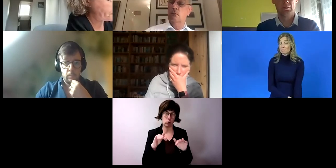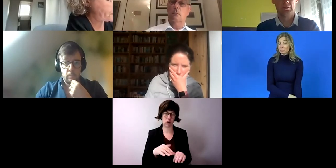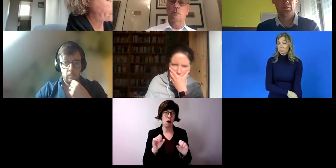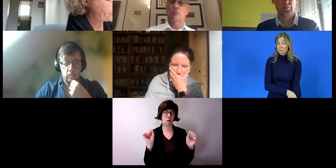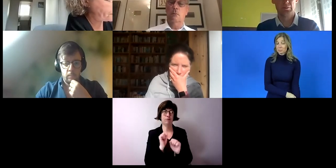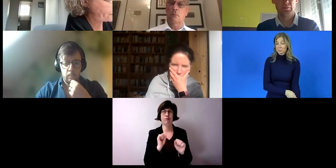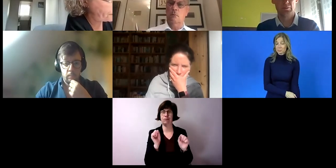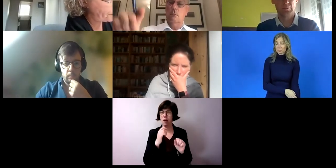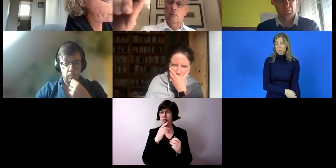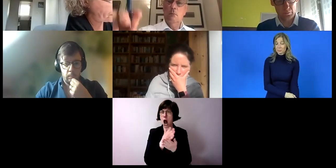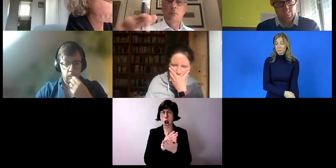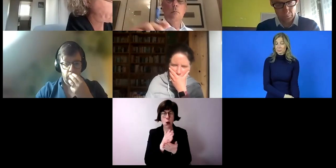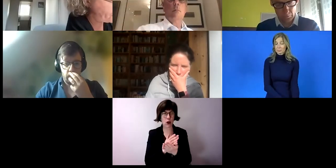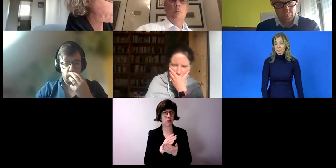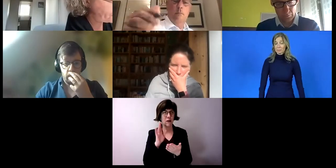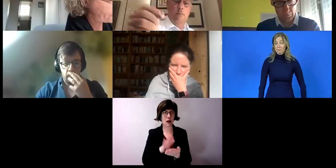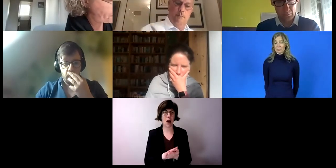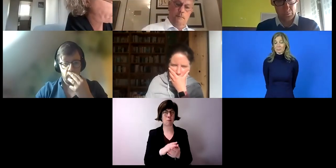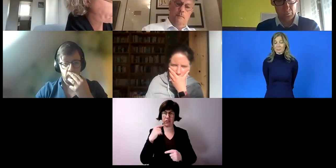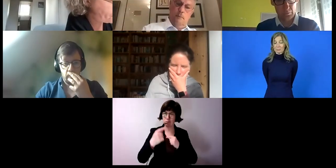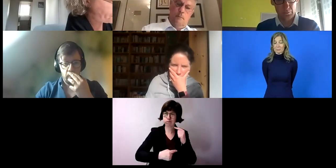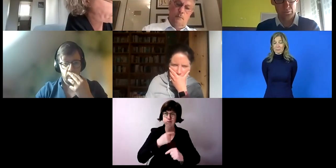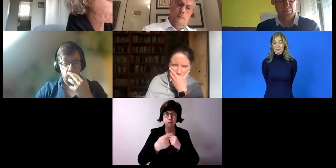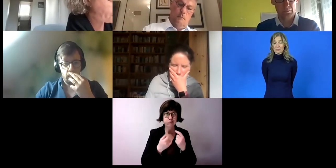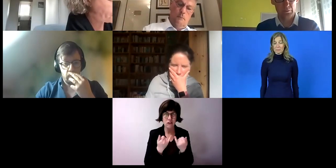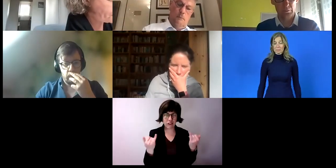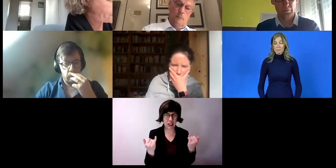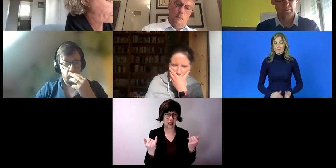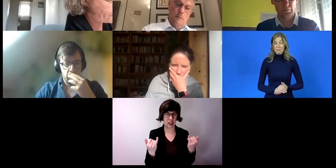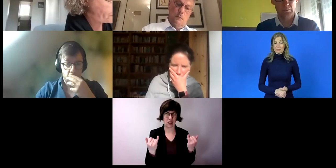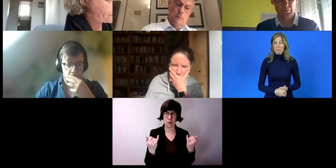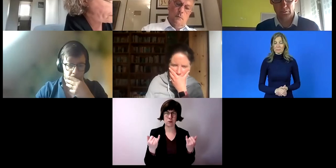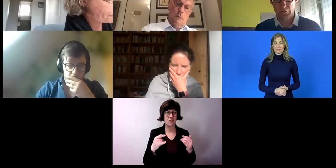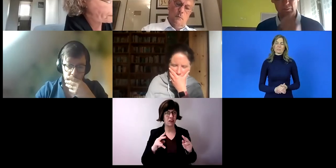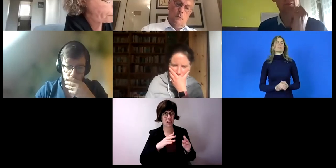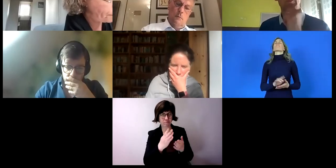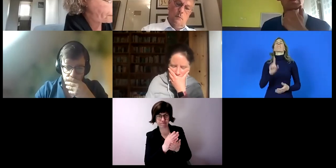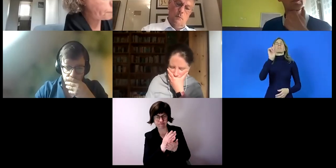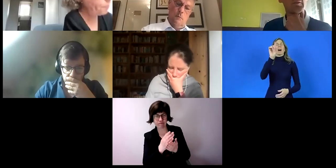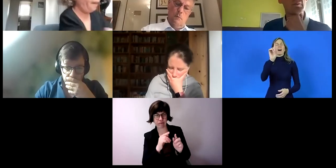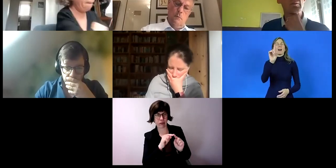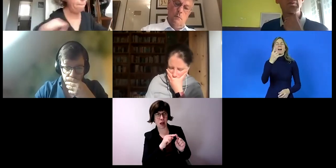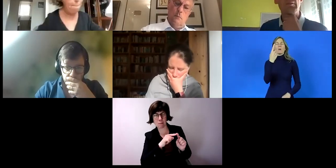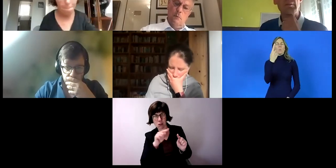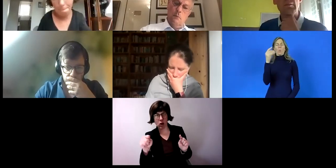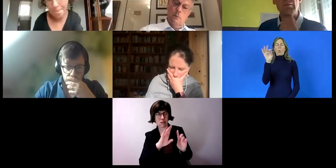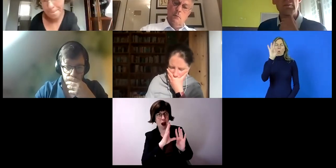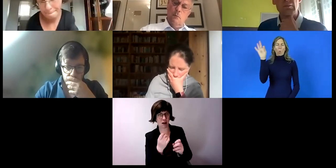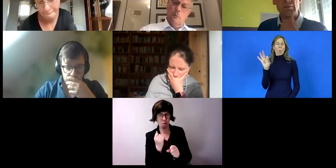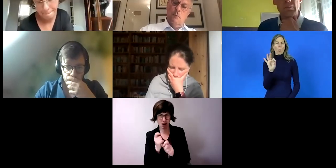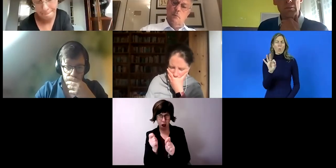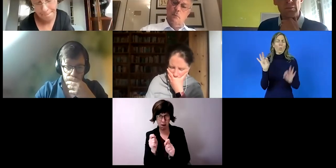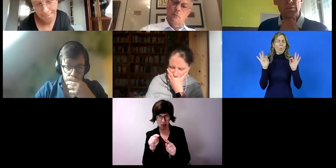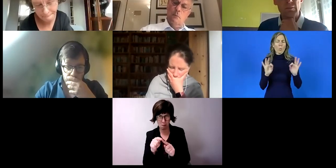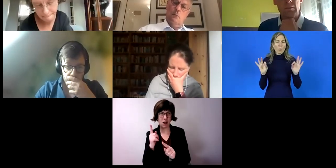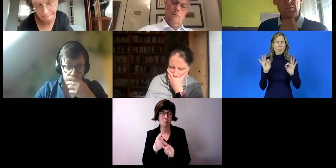gefüllt zu haben in der Zwischenwelt, zwischen allgemeiner Arbeitsmarkt